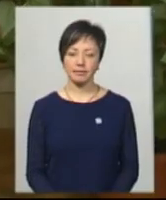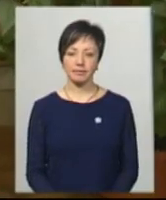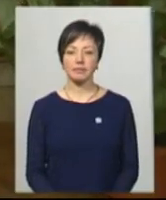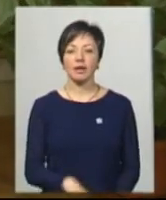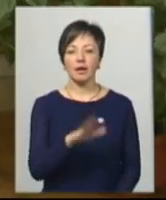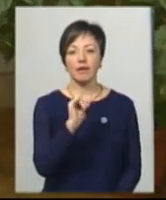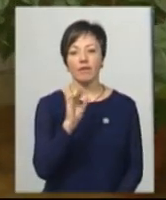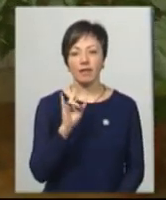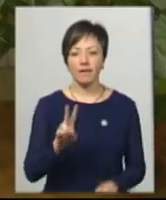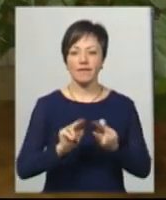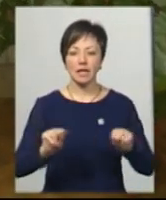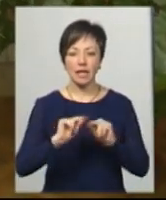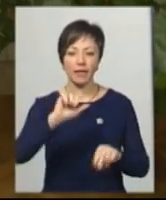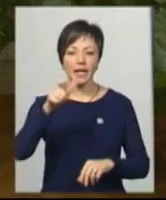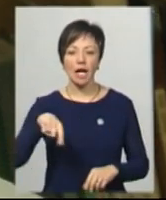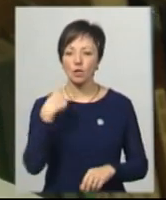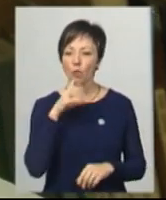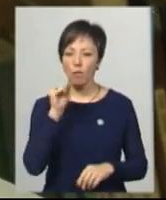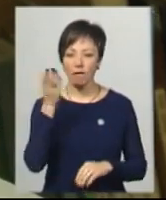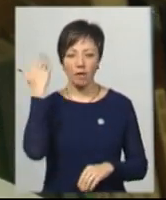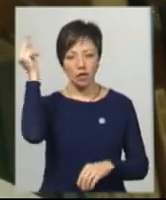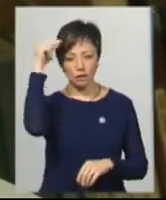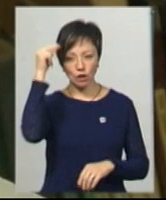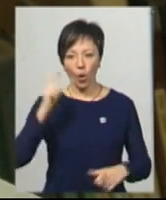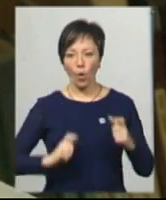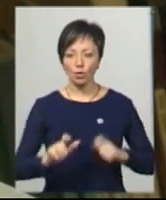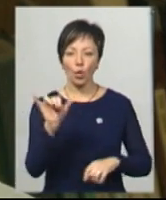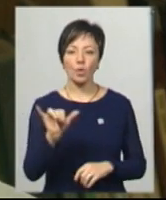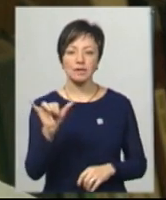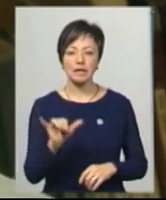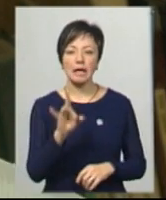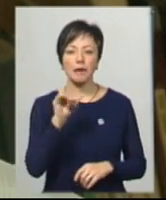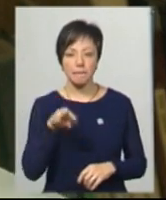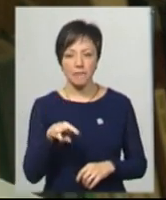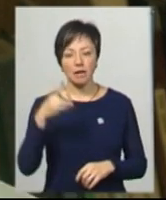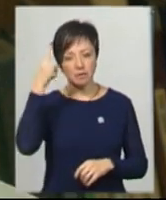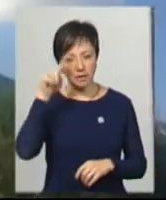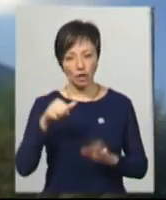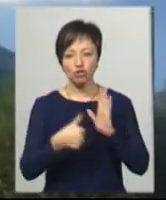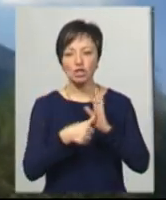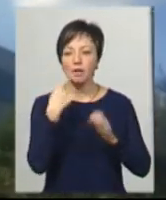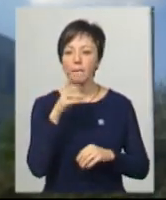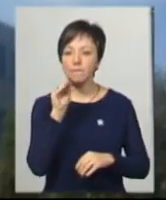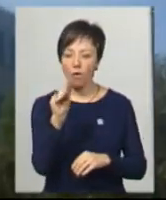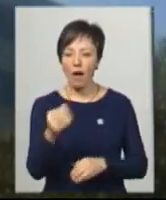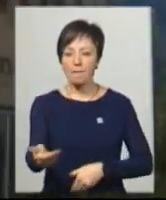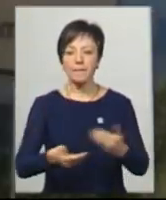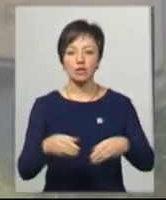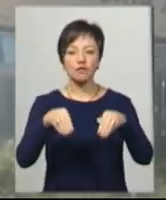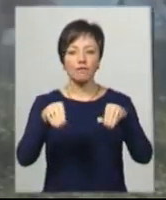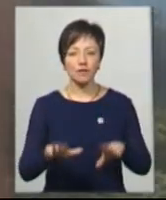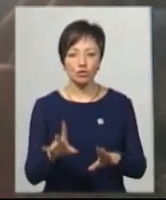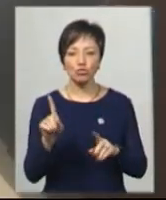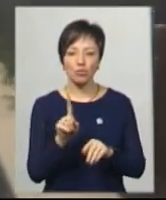Іван Лишик викладає італійську мову. Свою часу навчався в коледжі та університеті в Римі, володієшись мамовами. Пішки до Риму вирішив піти, щоб